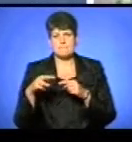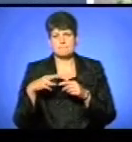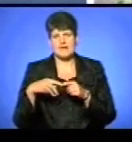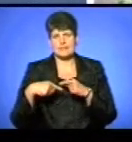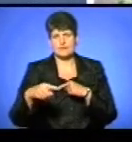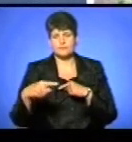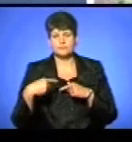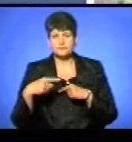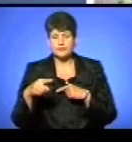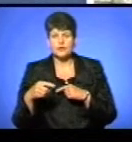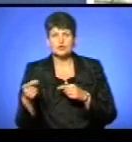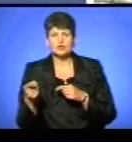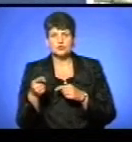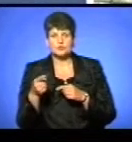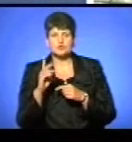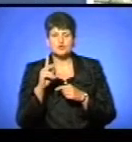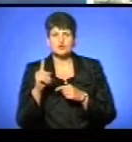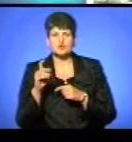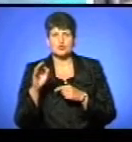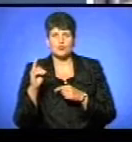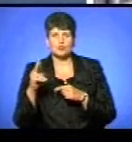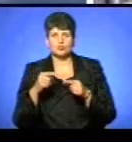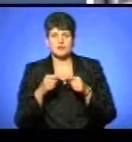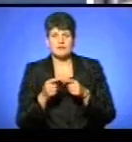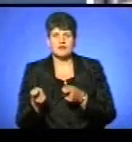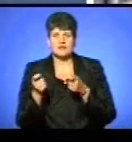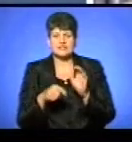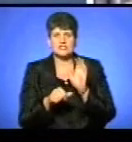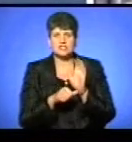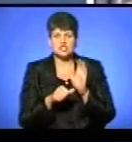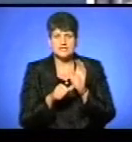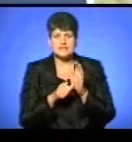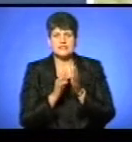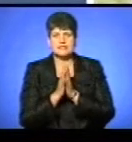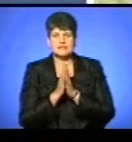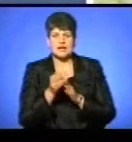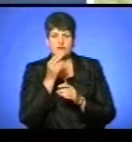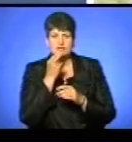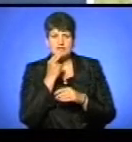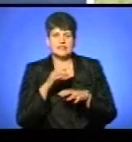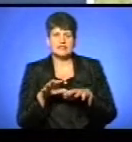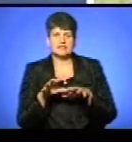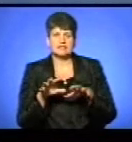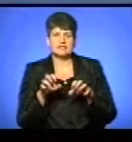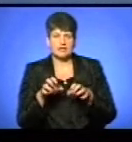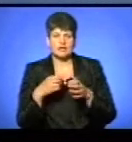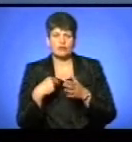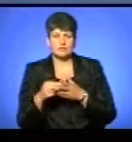До Тернопільського зоокутка, що у парку Топільче, привезли 6 травоїдних тварин, яких закупили за кошти з міського бюджету.